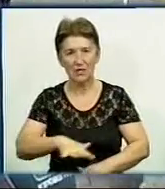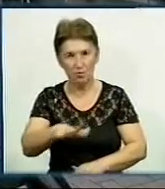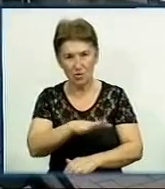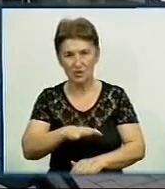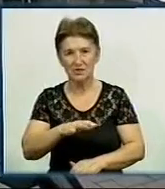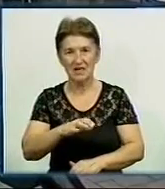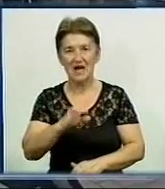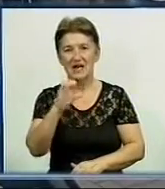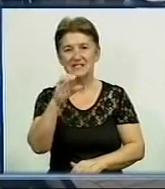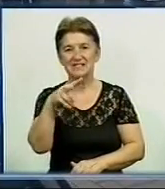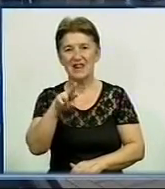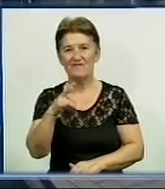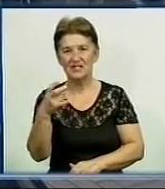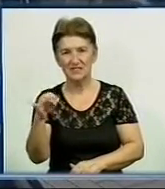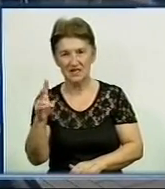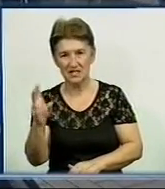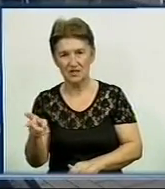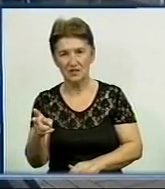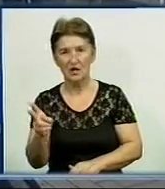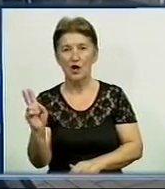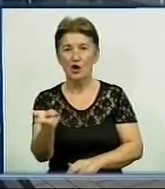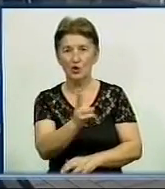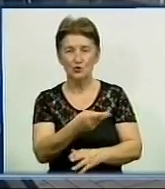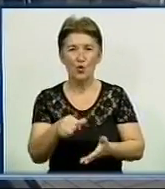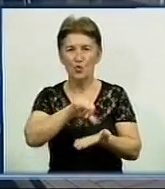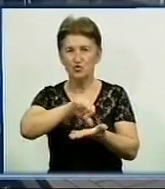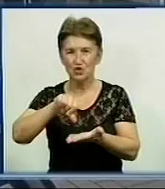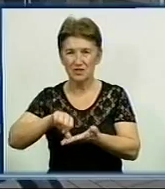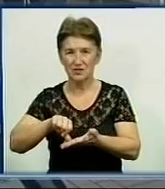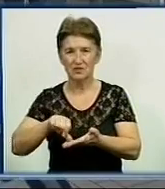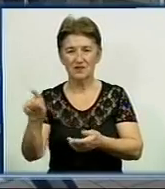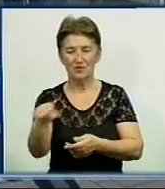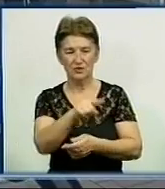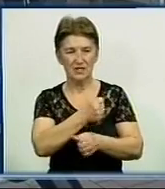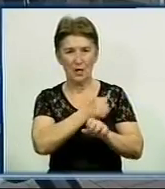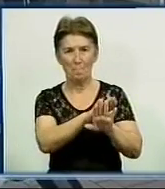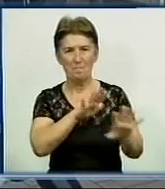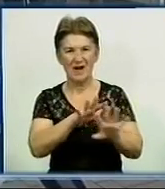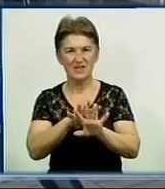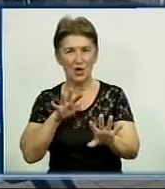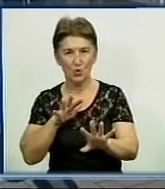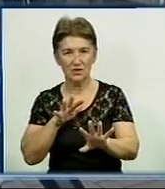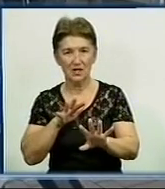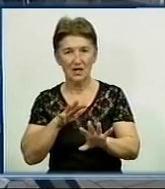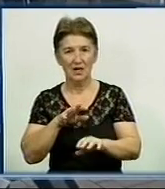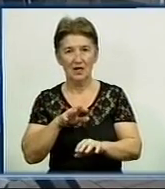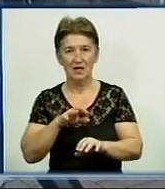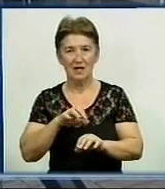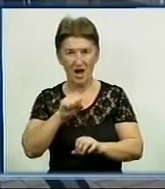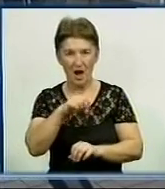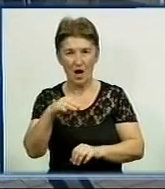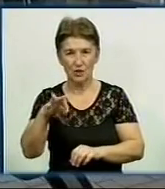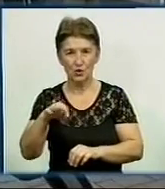'янськ. Ребята по традиції, хто участвував в АТО, ці батальони територіальної оборони, вони